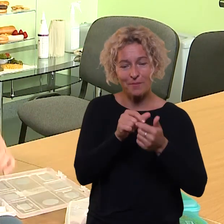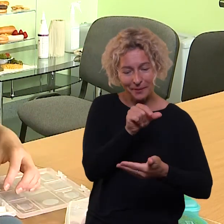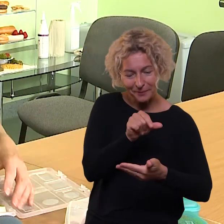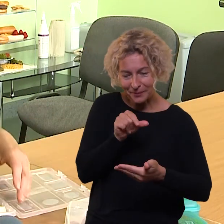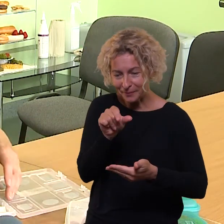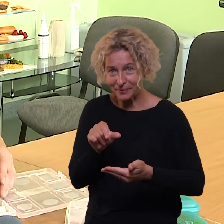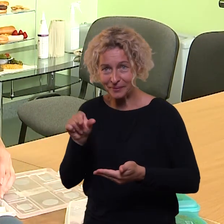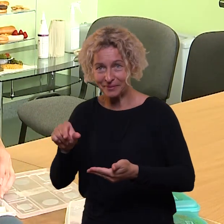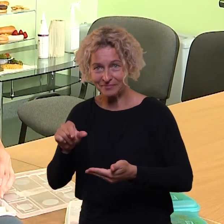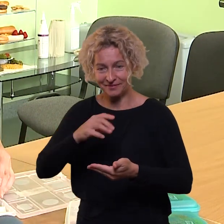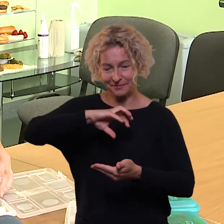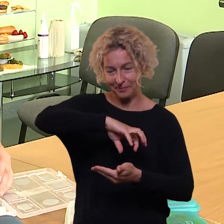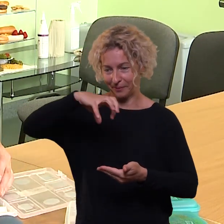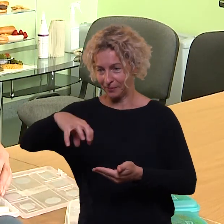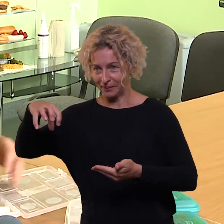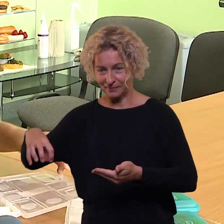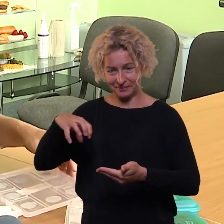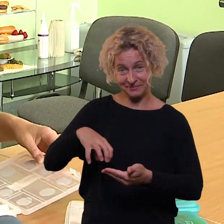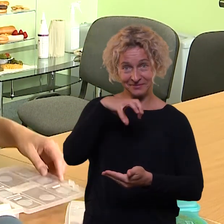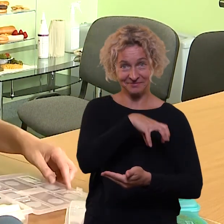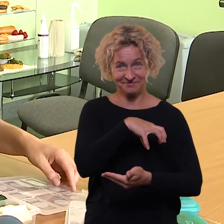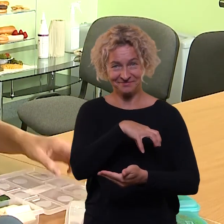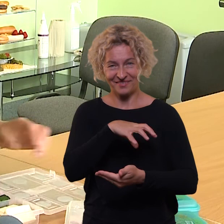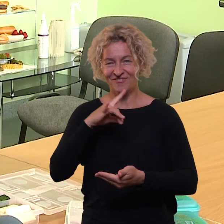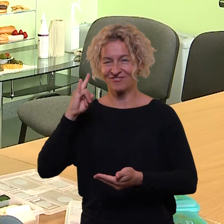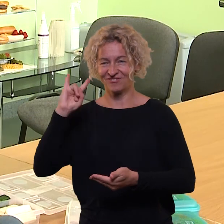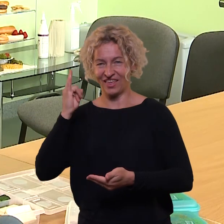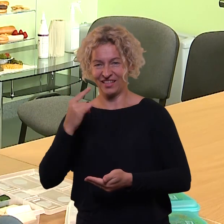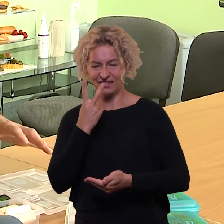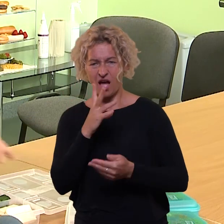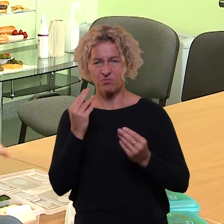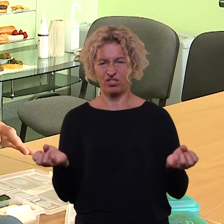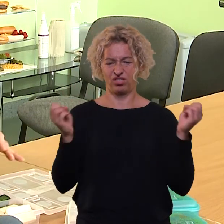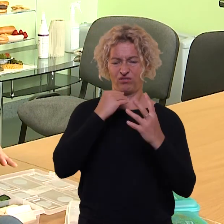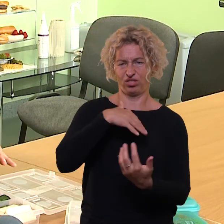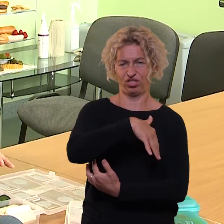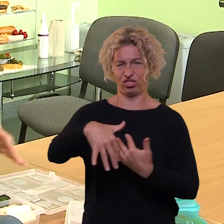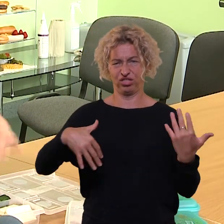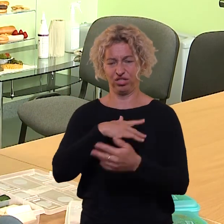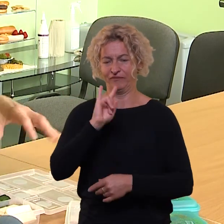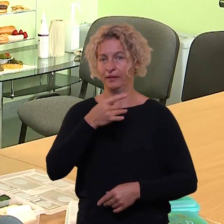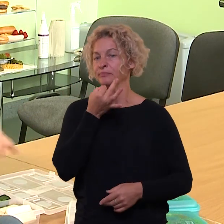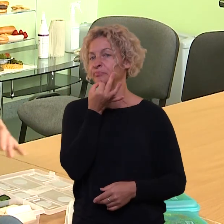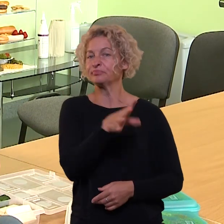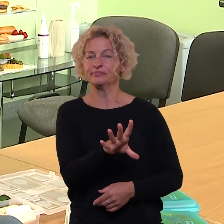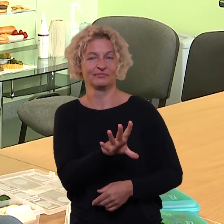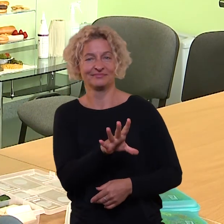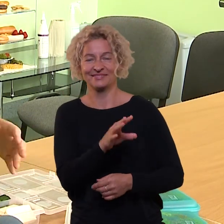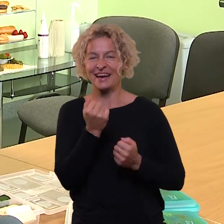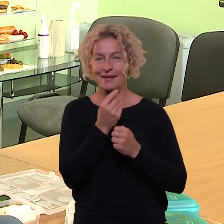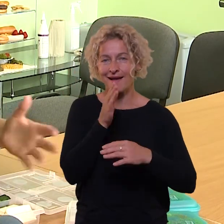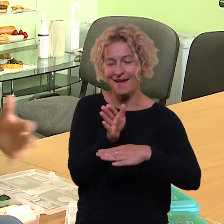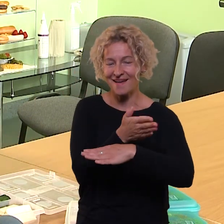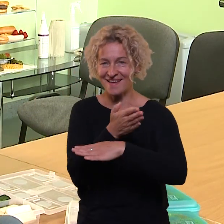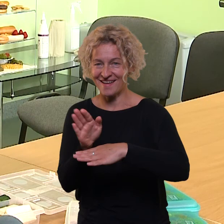būtų skireliais jos suskirstytos, nes vaikai, turbūt, žinot, kad jiems nepatinka dažniausiai, jeigu viskas yra sumakaluota ir